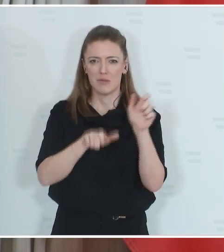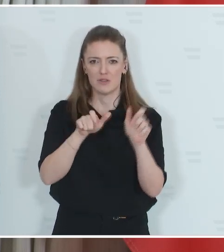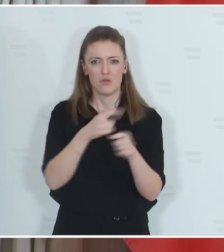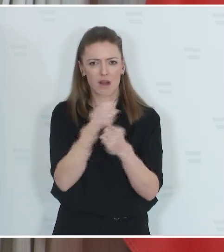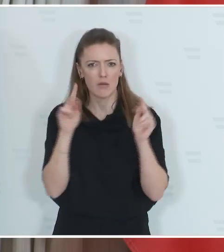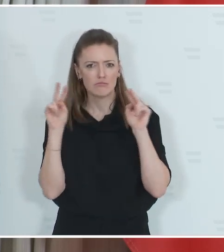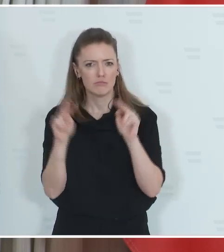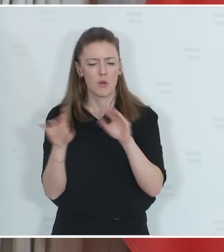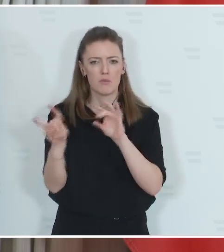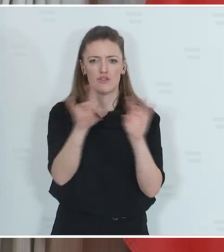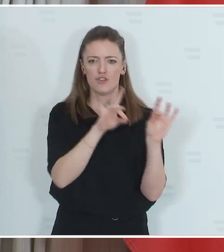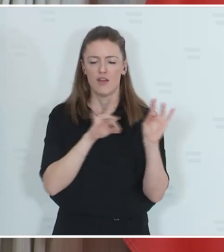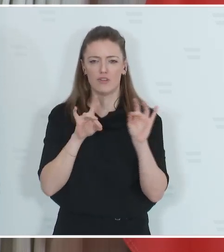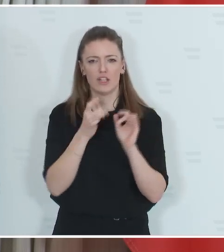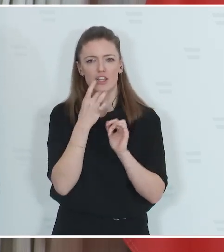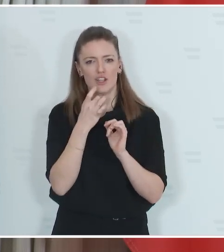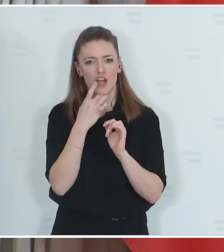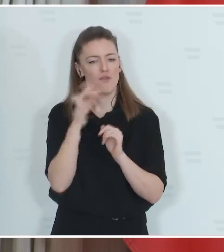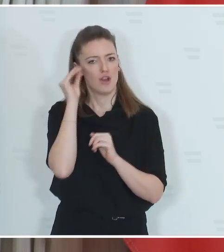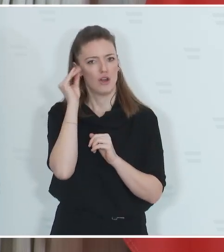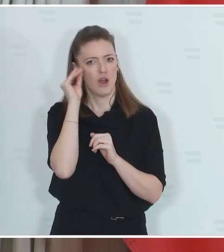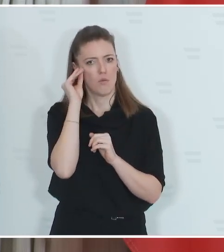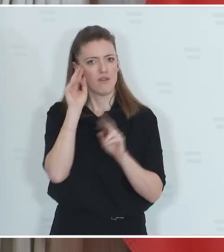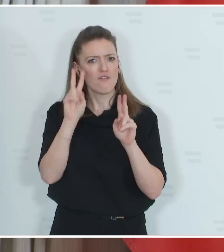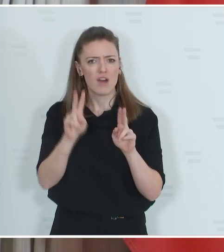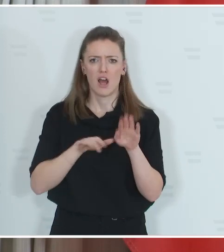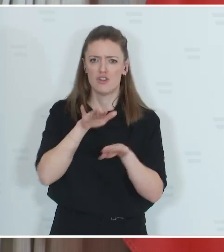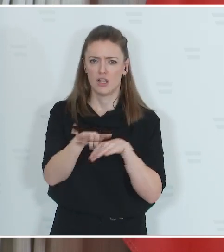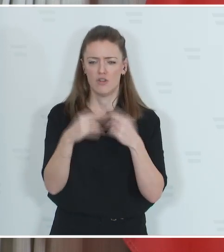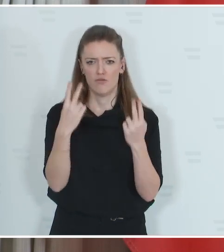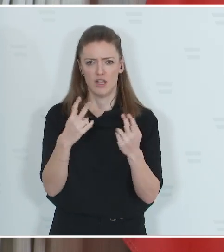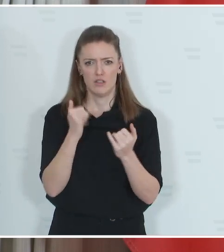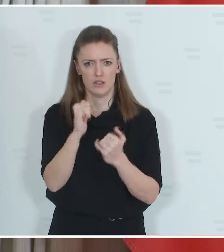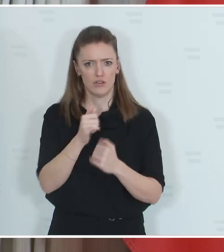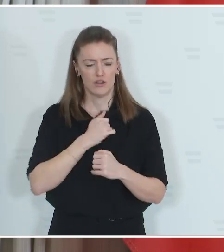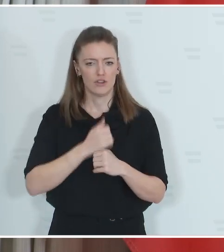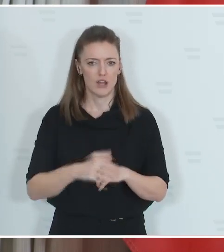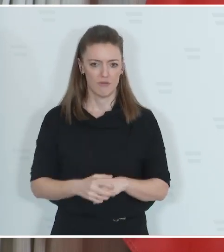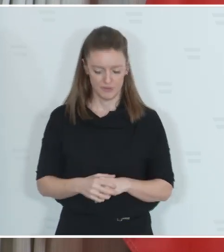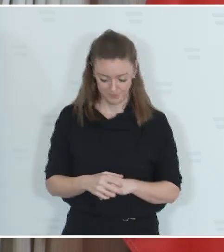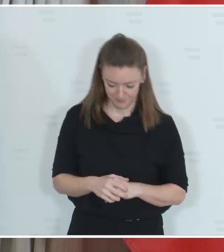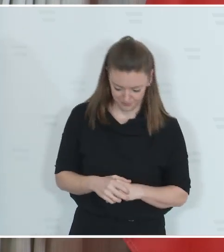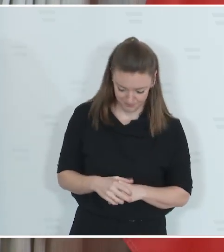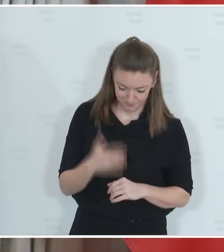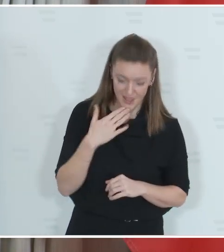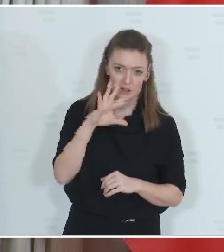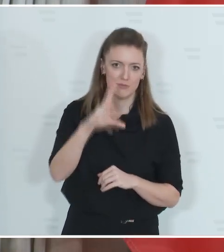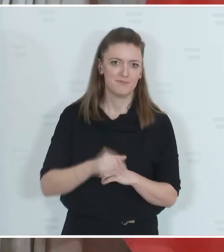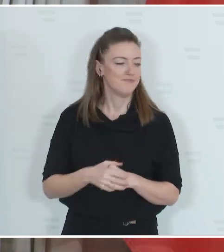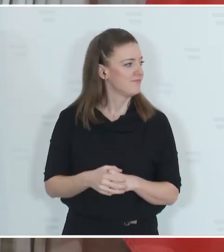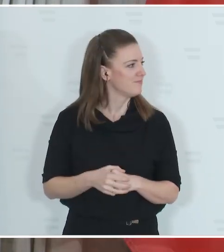beschäftigt haben im Detail. Und wir glauben, dass wir damit einen wichtigen Schritt gesetzt haben im Tierschutz in Österreich. Dankeschön.